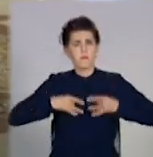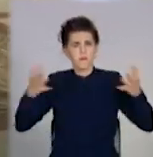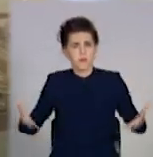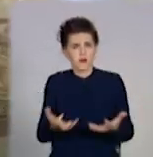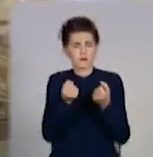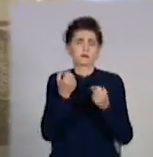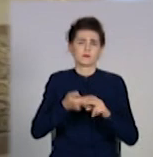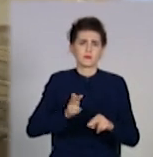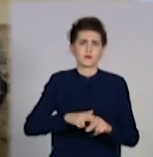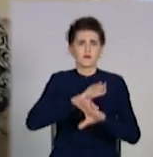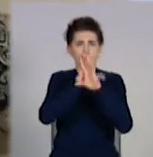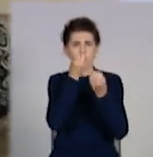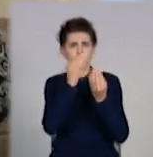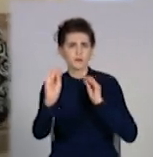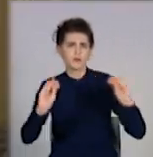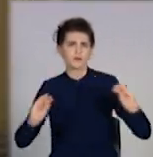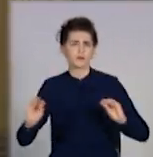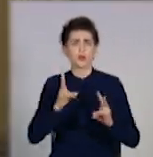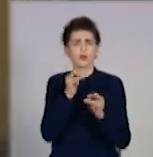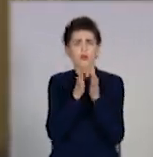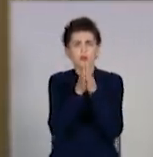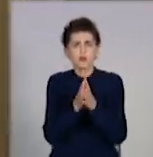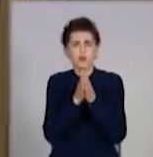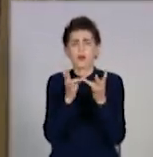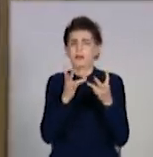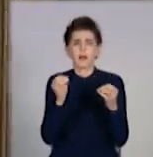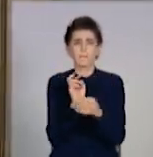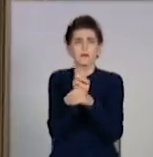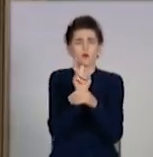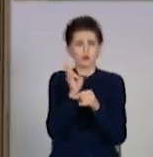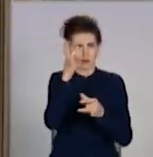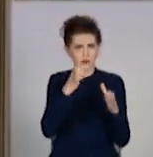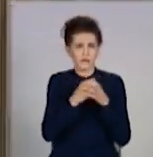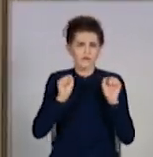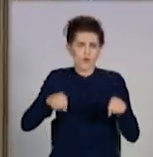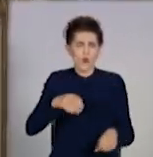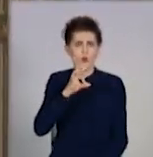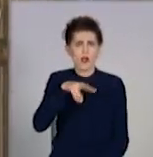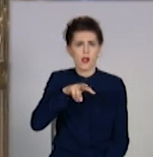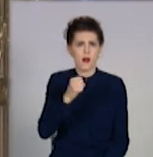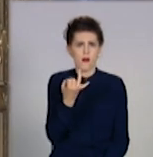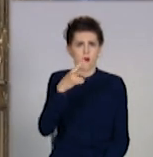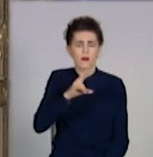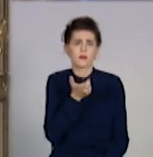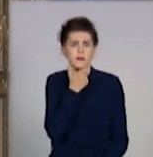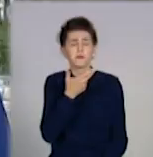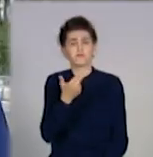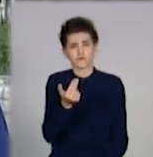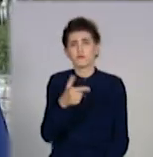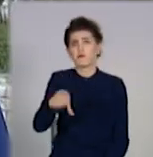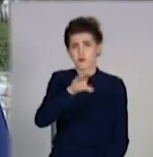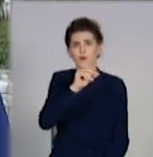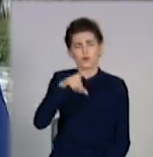квітами. До заклику не ходити у церкви та дивитися служби онлайн чи по телевізору жителі поставилися з розумінням.